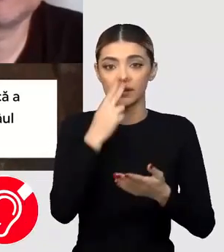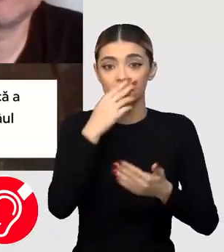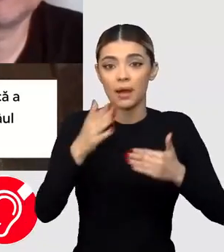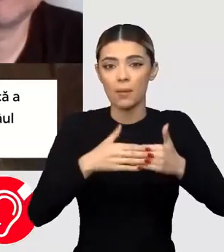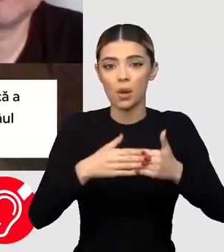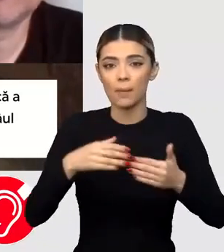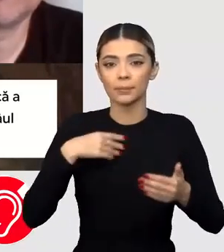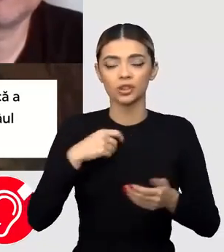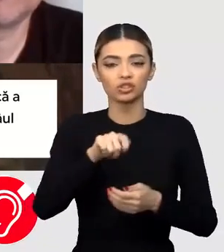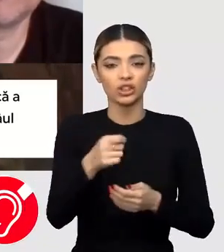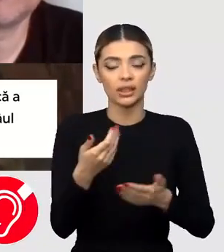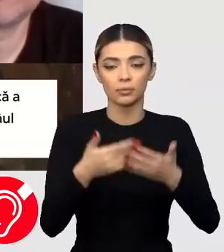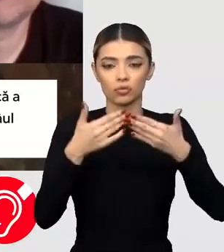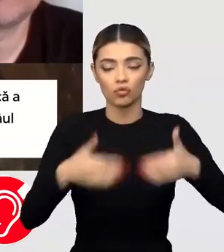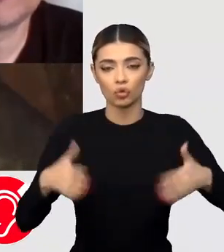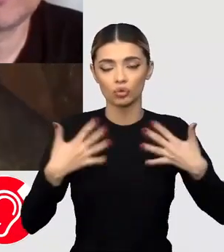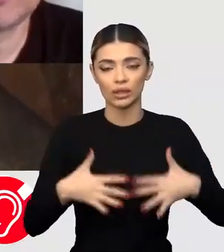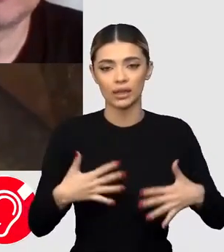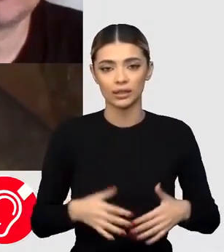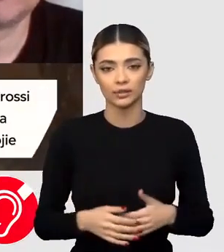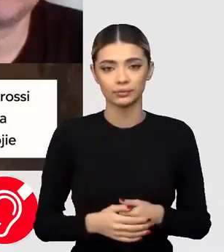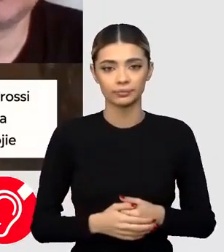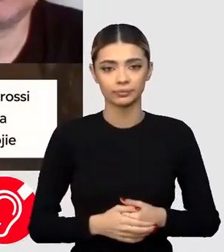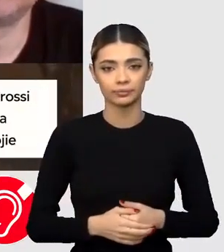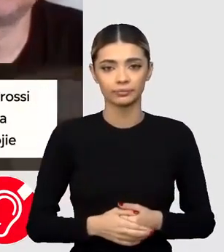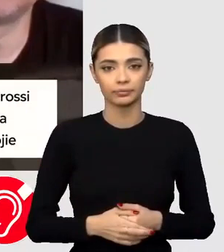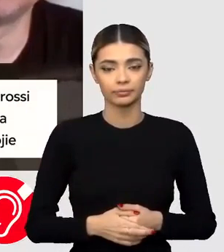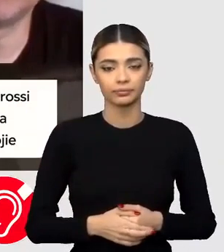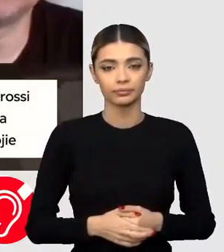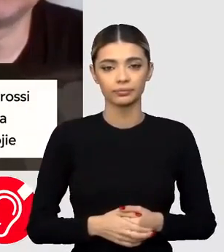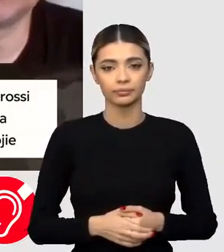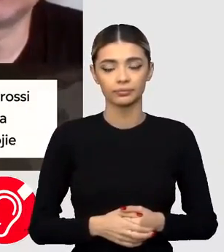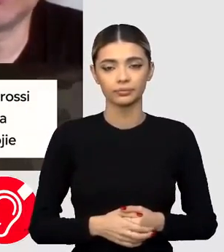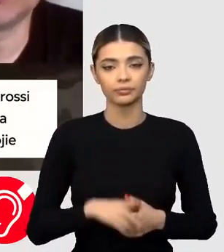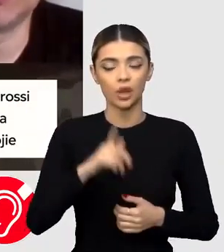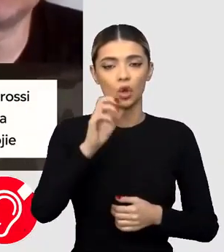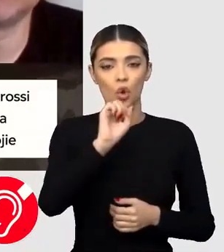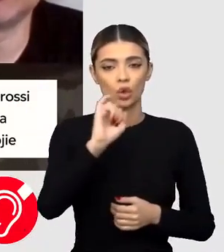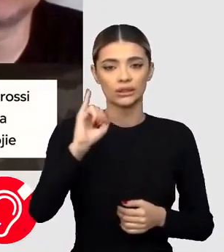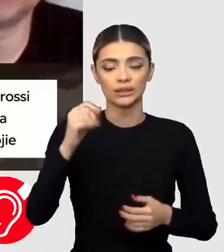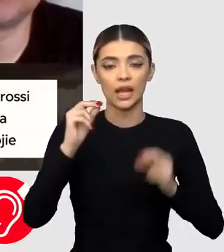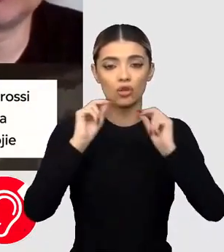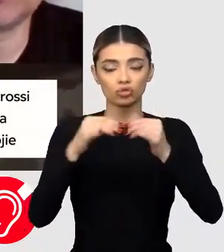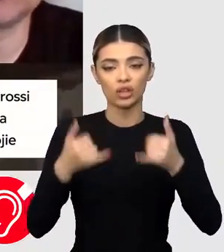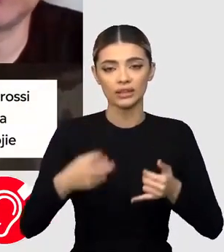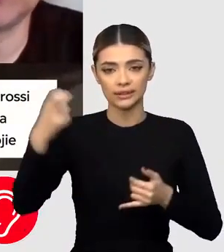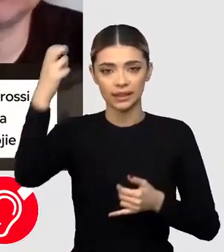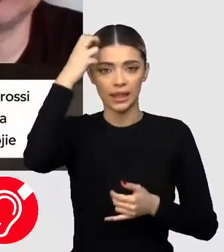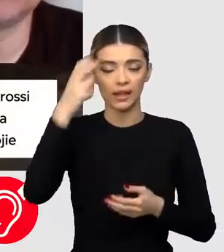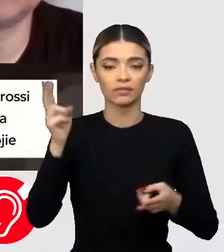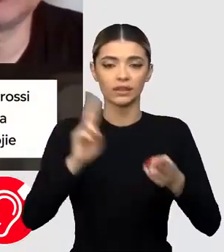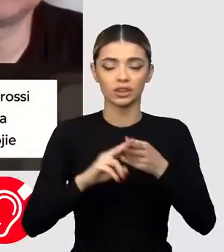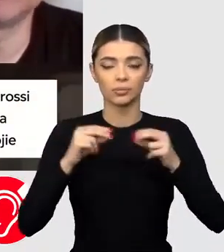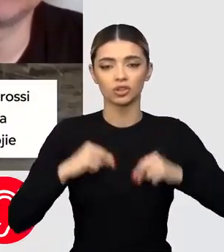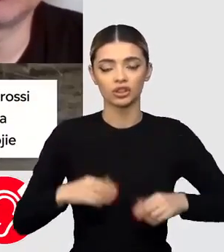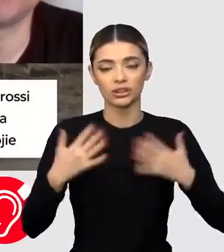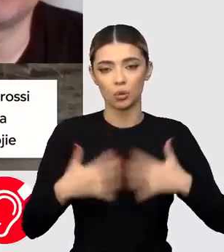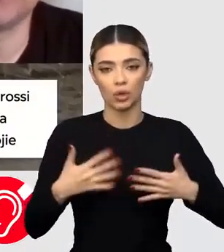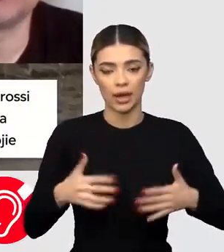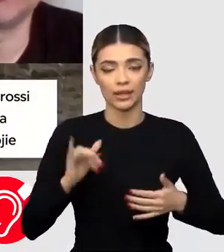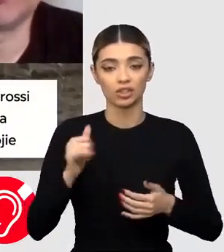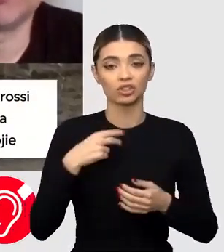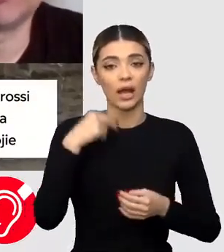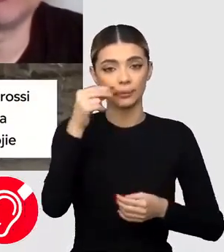apropierea centralei de frontul din Ucraina? Da, domnul Grossi ajunge astăzi la Chiel, se întâlnește cu președintele Zelenski și a